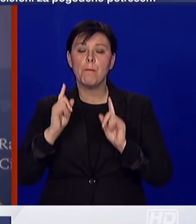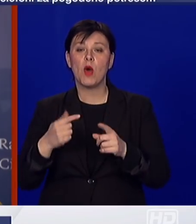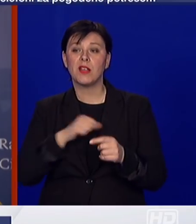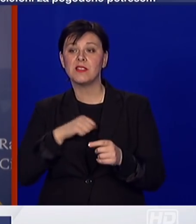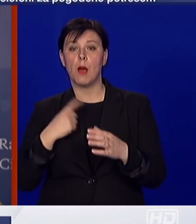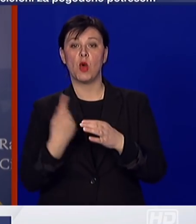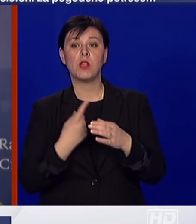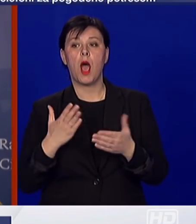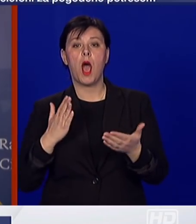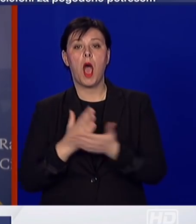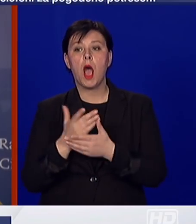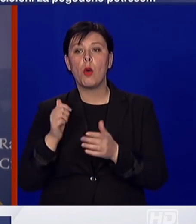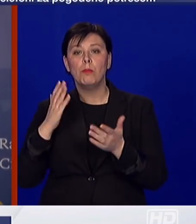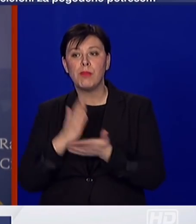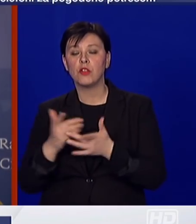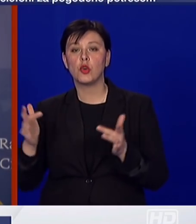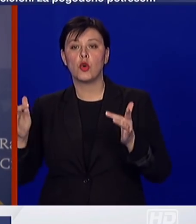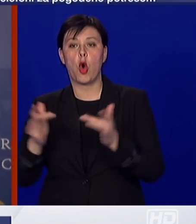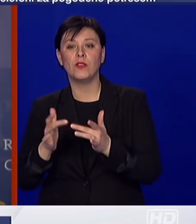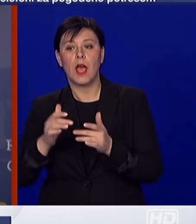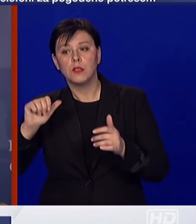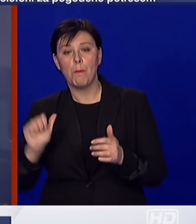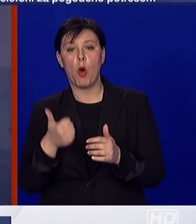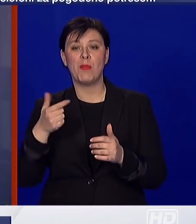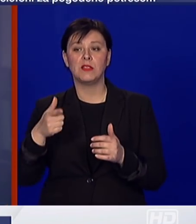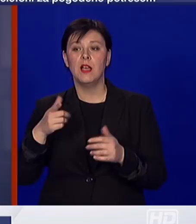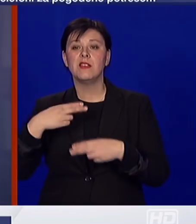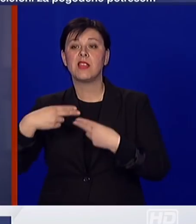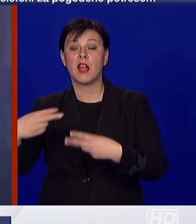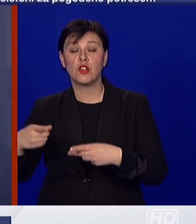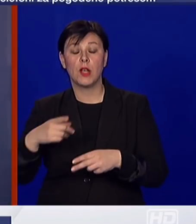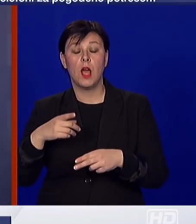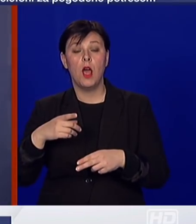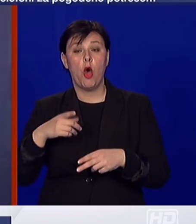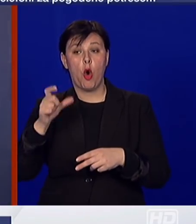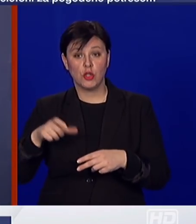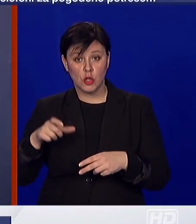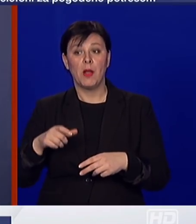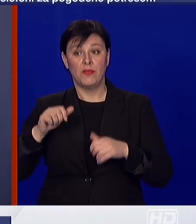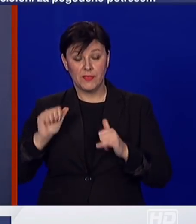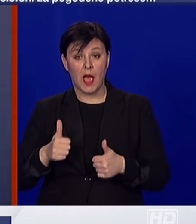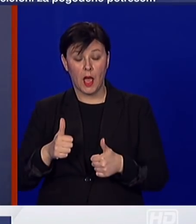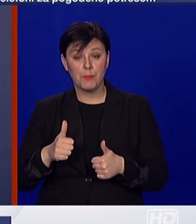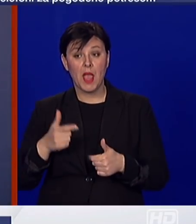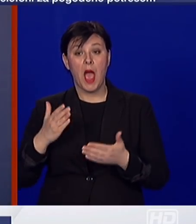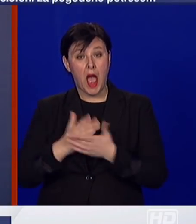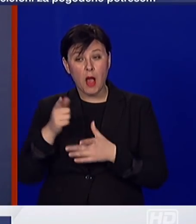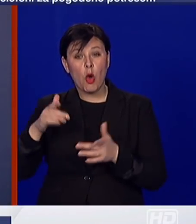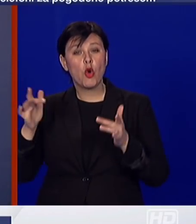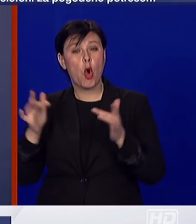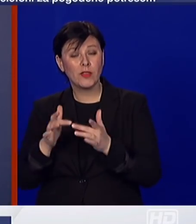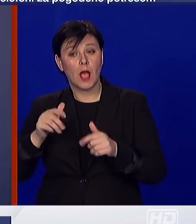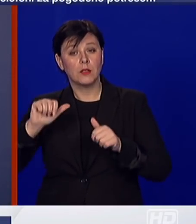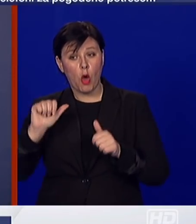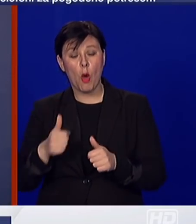ukoliko ponovno dođu u kontakt sa zaraženom osobom? Hvala vam na pitanju. Odgovor je da, oni će ako ponovno dođu u kontakt